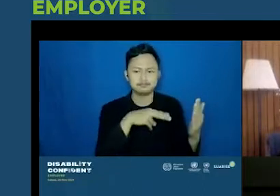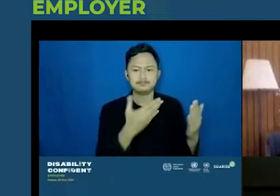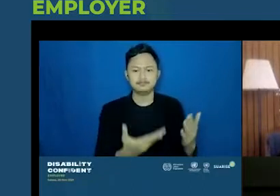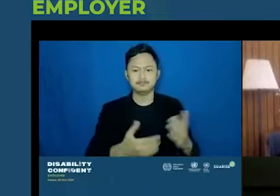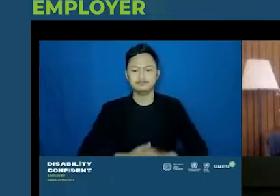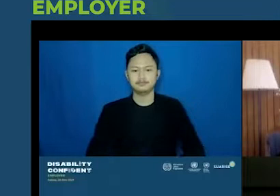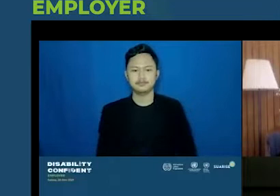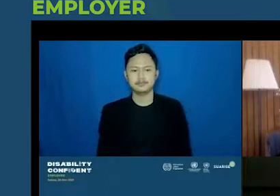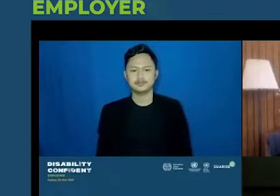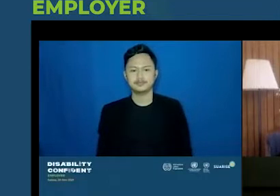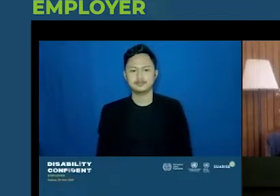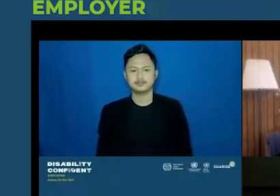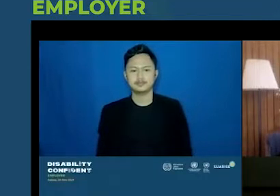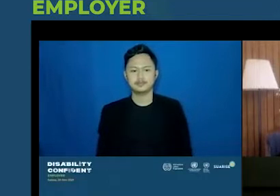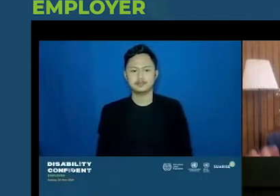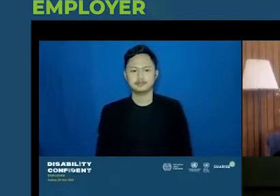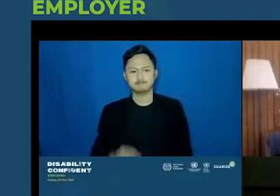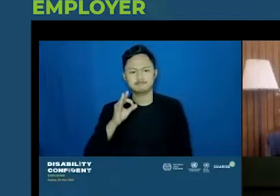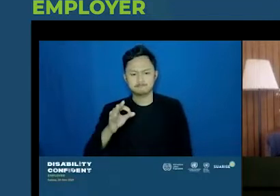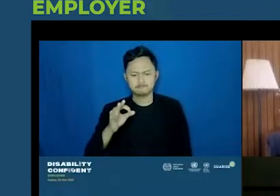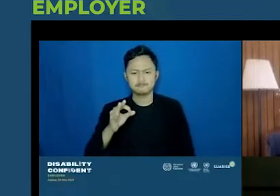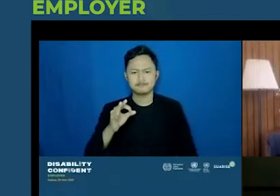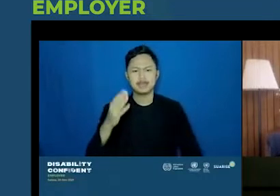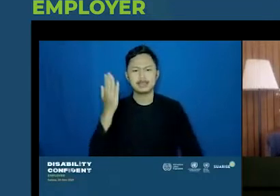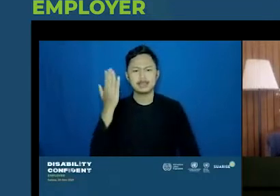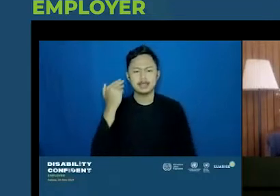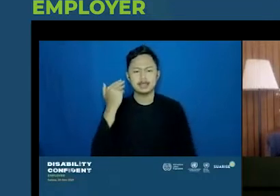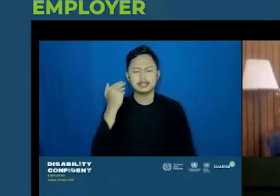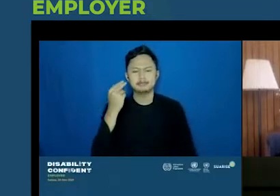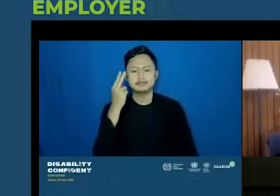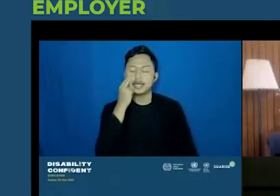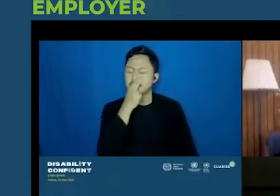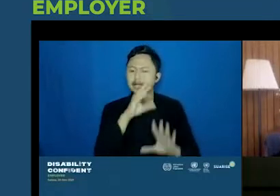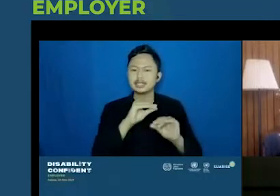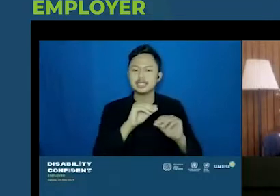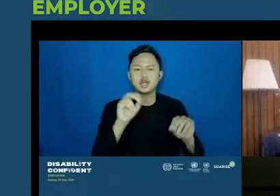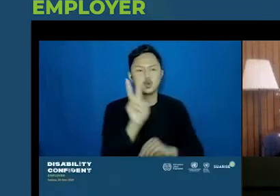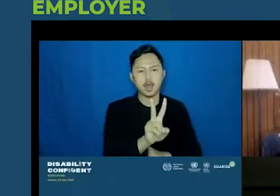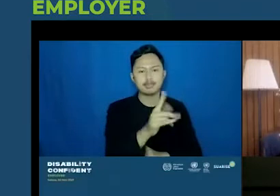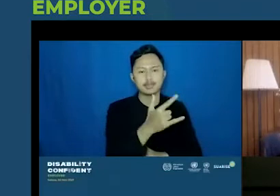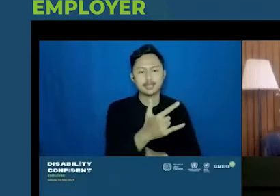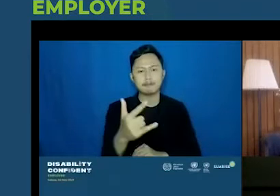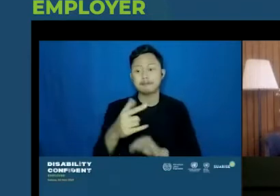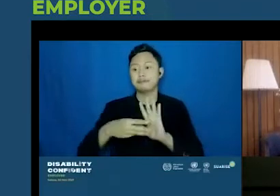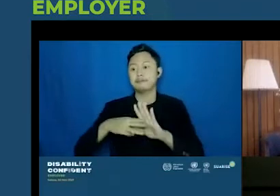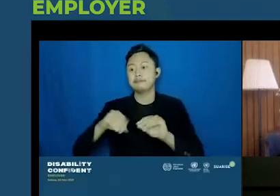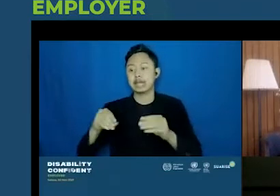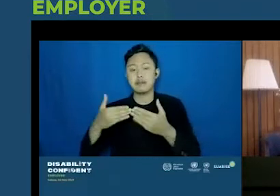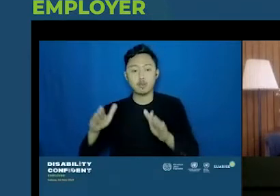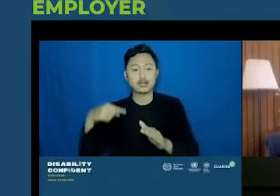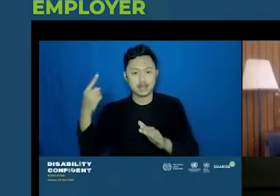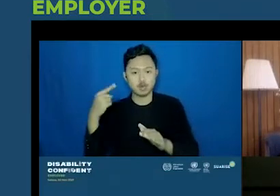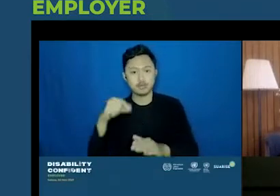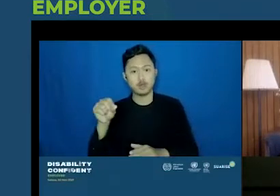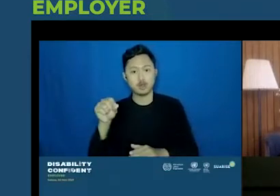Oke. Nah berarti tadi kan ada dua yang tetap, dan berarti yang magang itu terus-terusan ada ya, Mas, ya, tiap tahun selalu ada?